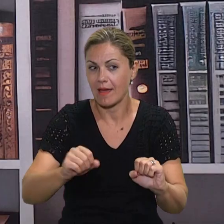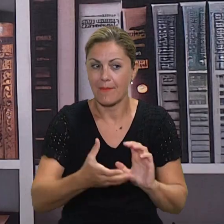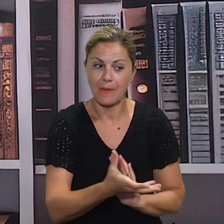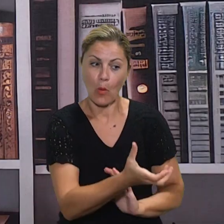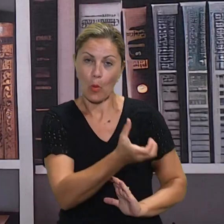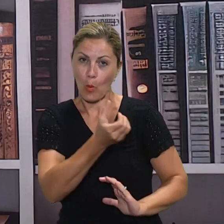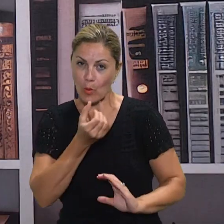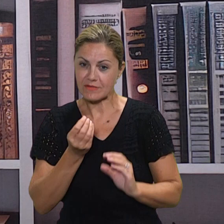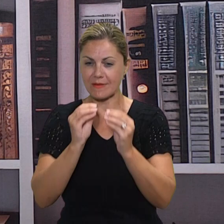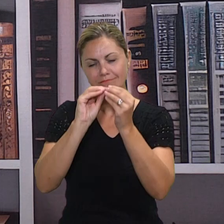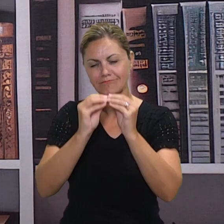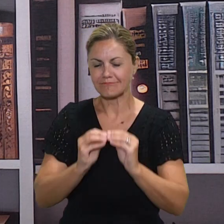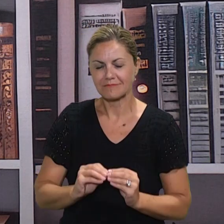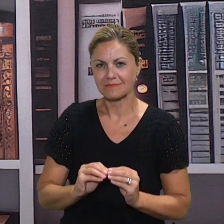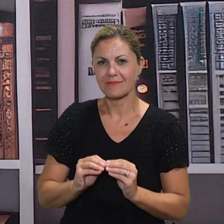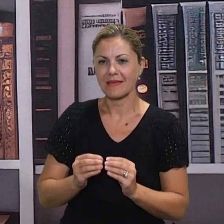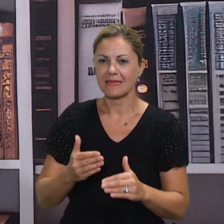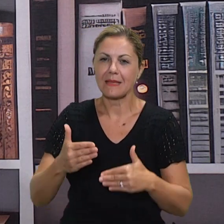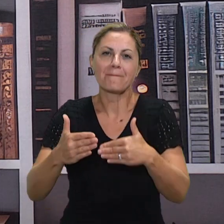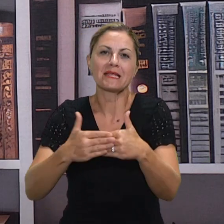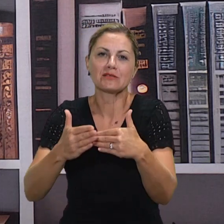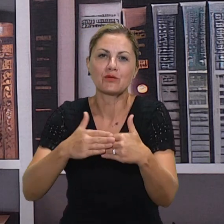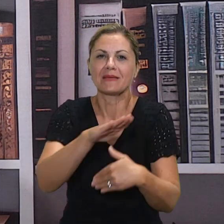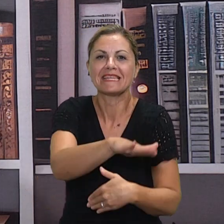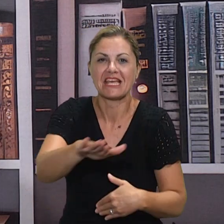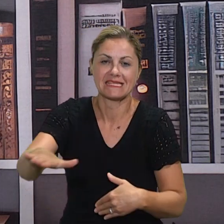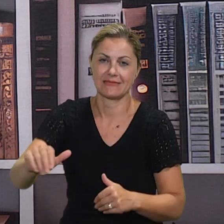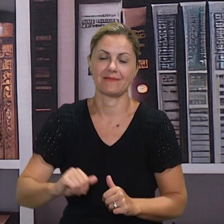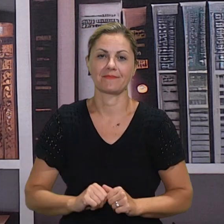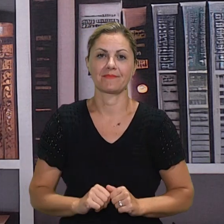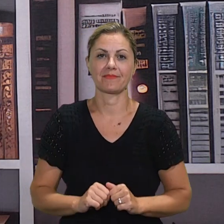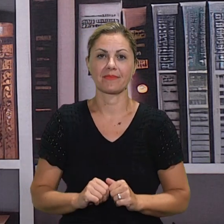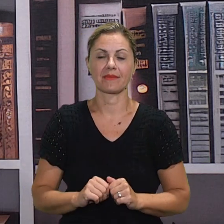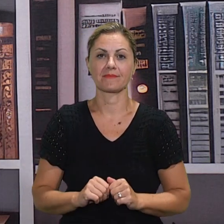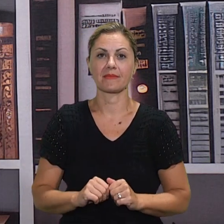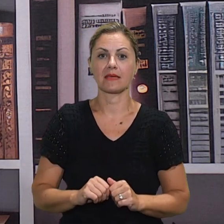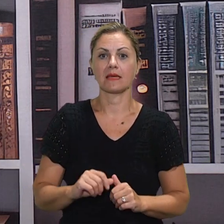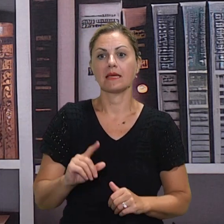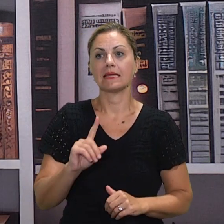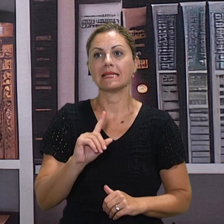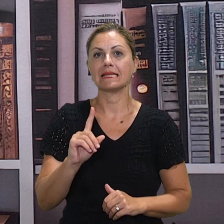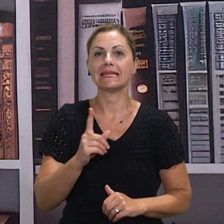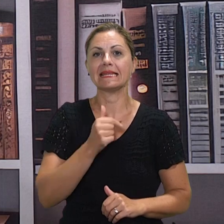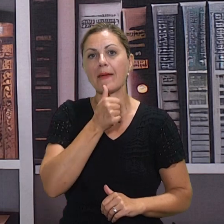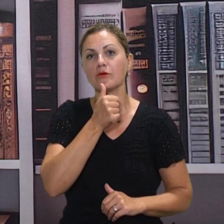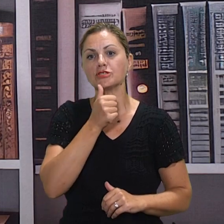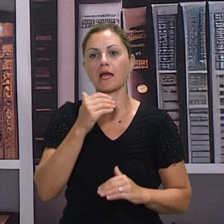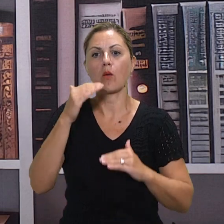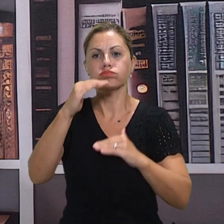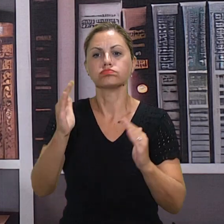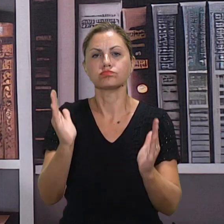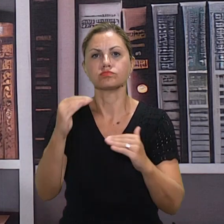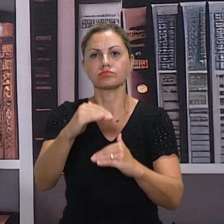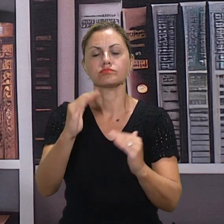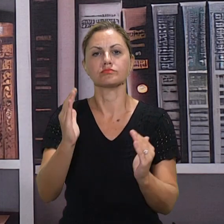sve od generacije do generacije, učenika do učenika. Ne možemo, na primjer, neku etapu nastavnog sata koja je vrijedila u prošloj